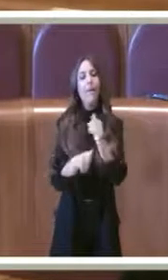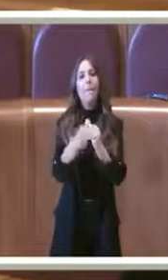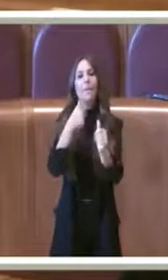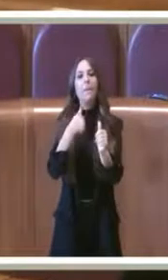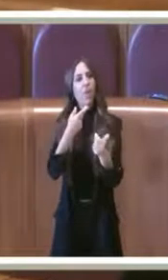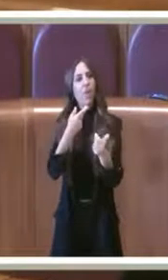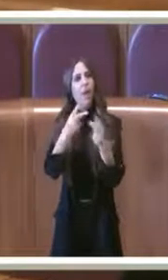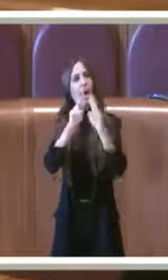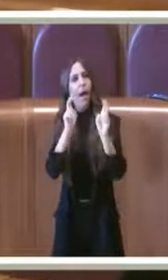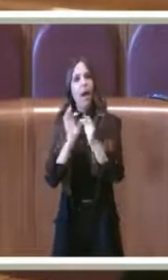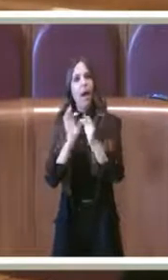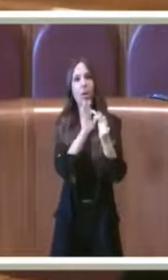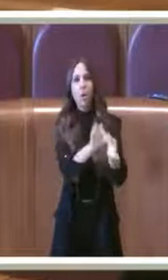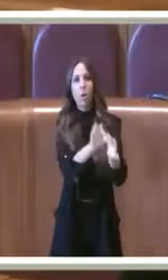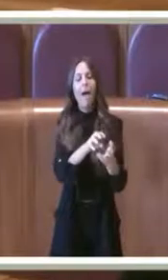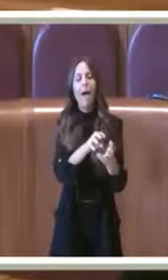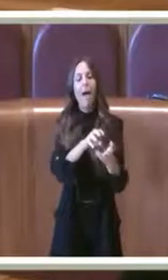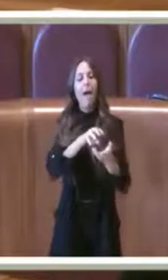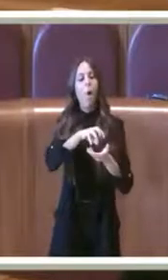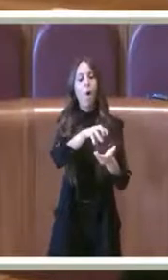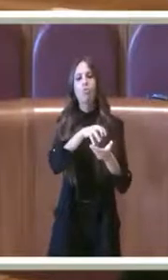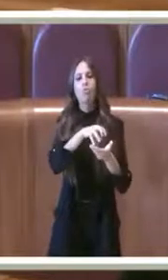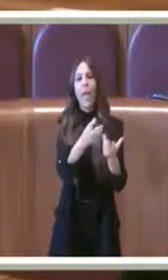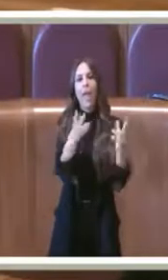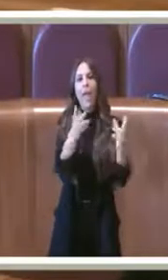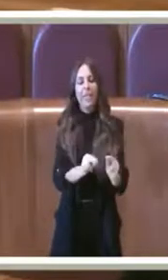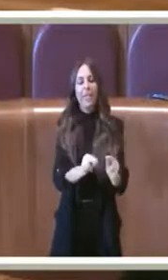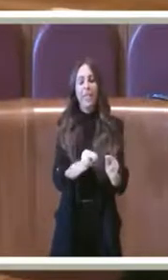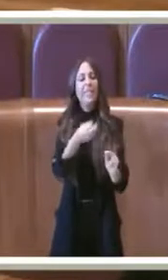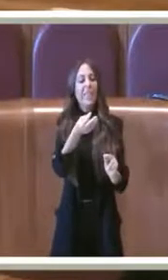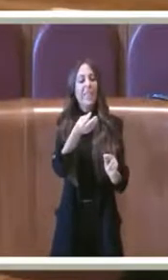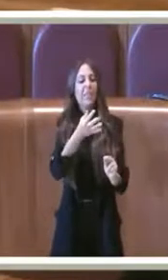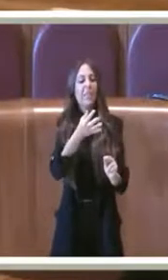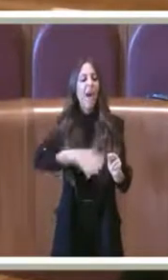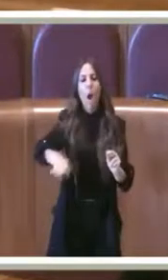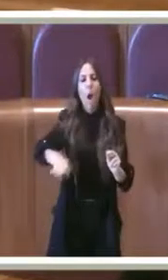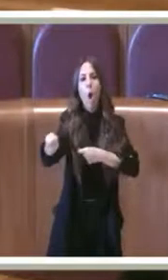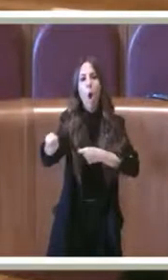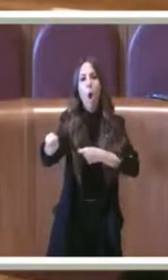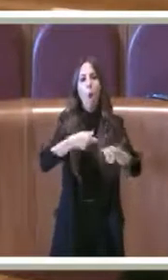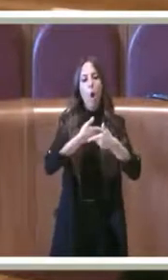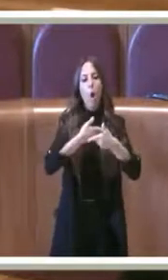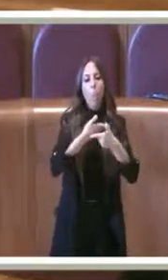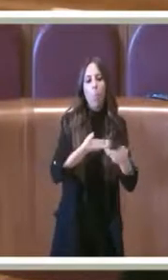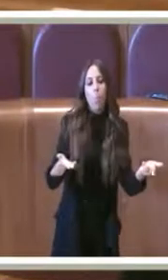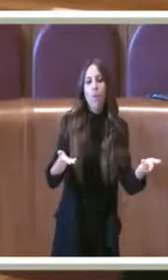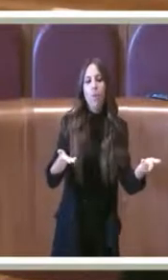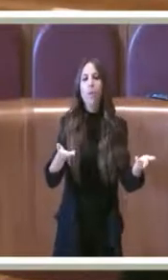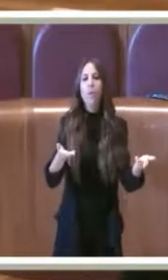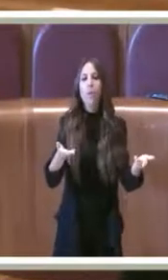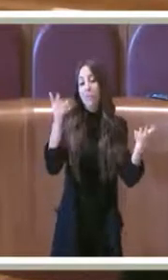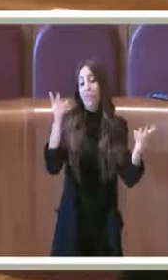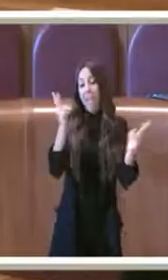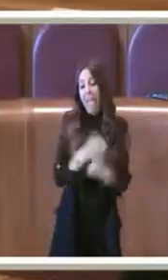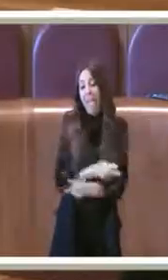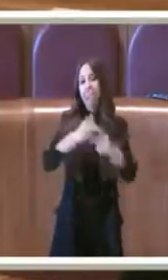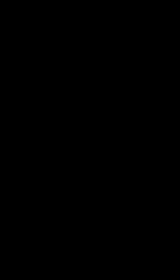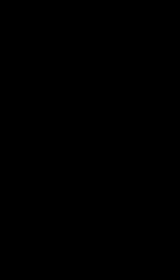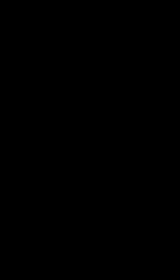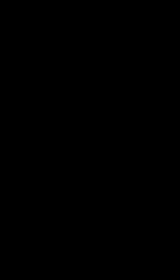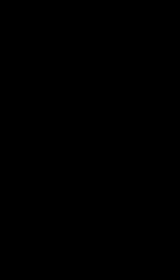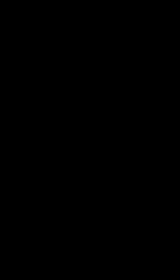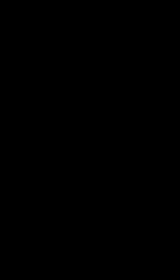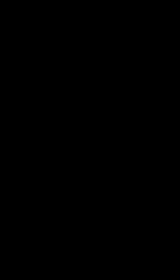l'argomento del rinnovo delle concessioni, e quindi siamo in ambito di commercio su area pubblica. È un argomento divisivo, il